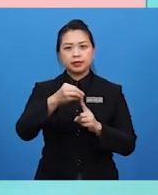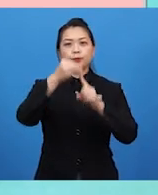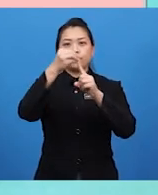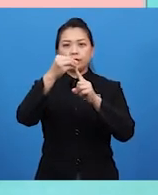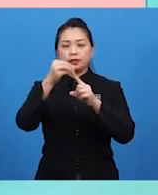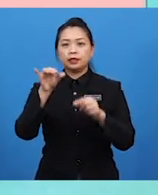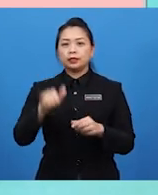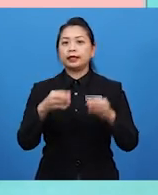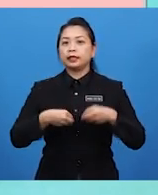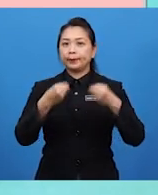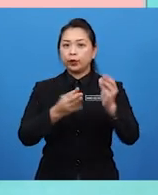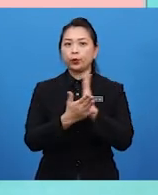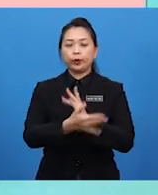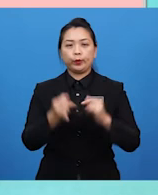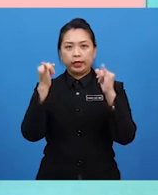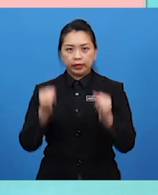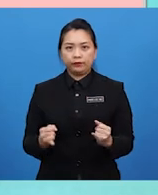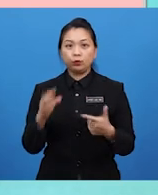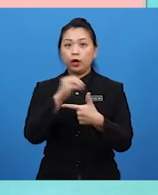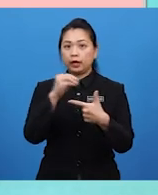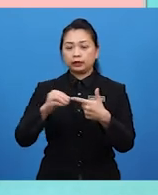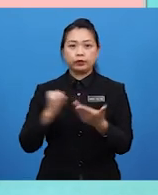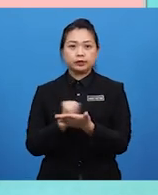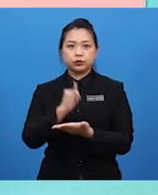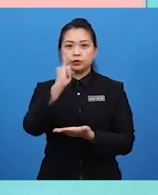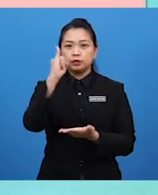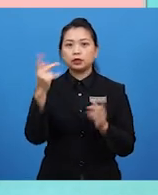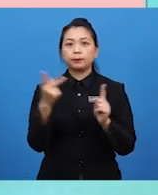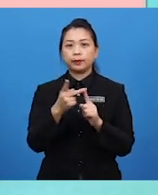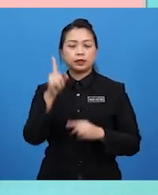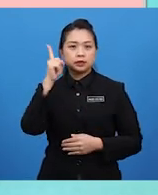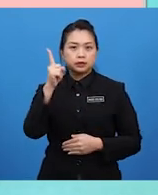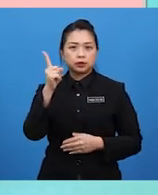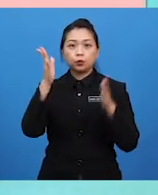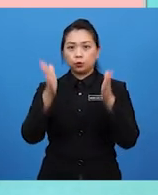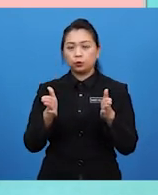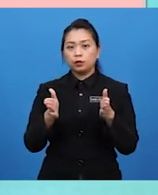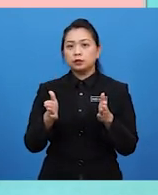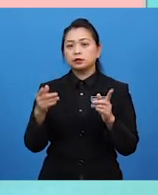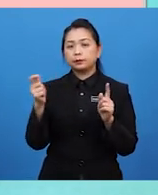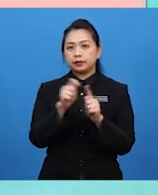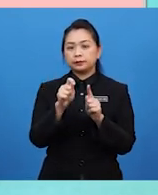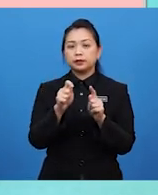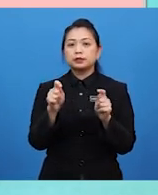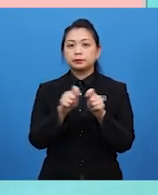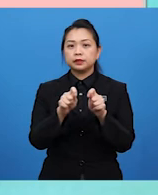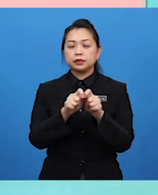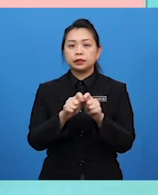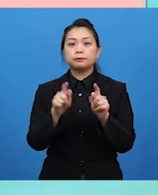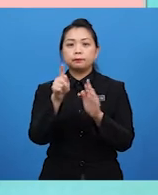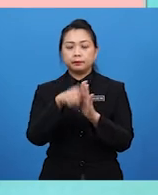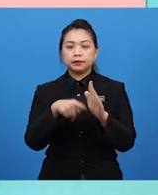keistimewaan yang diberikan oleh individu atau institusi kepada sesuatu pihak seperti